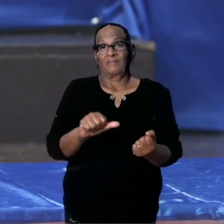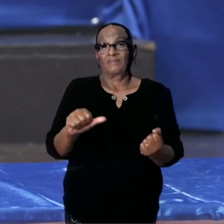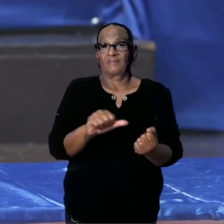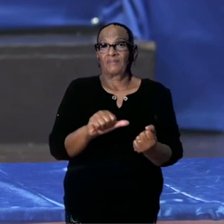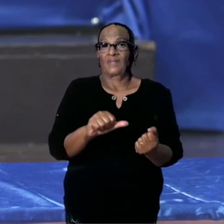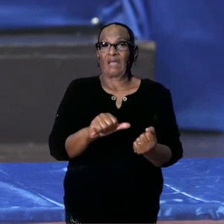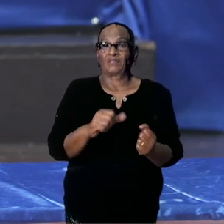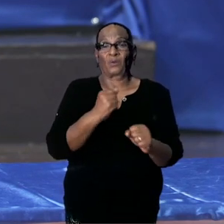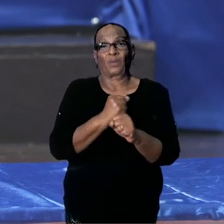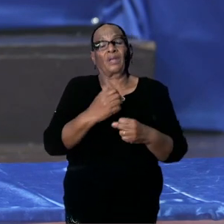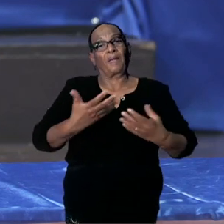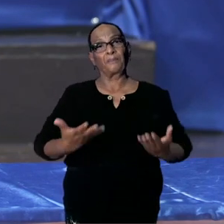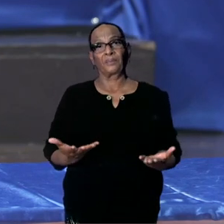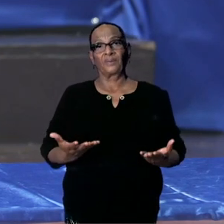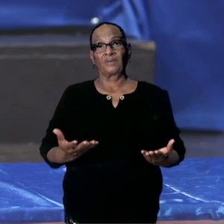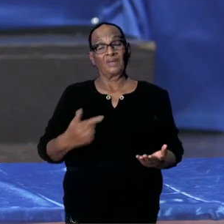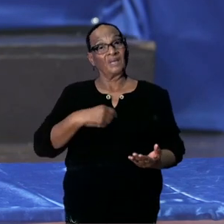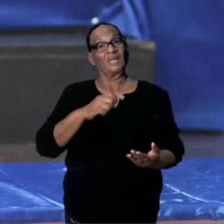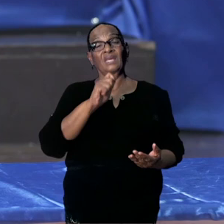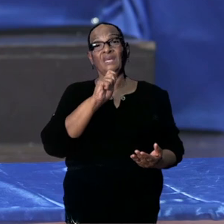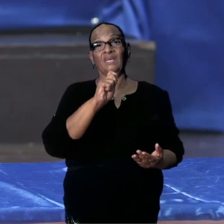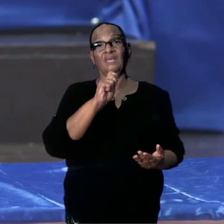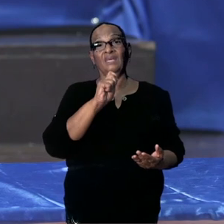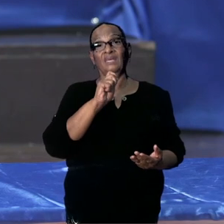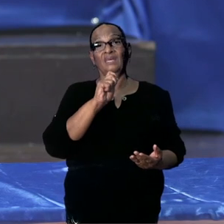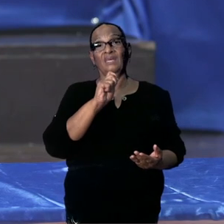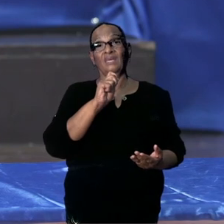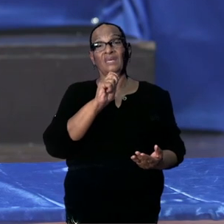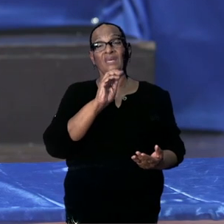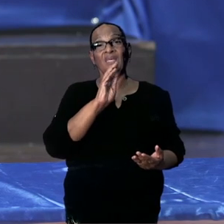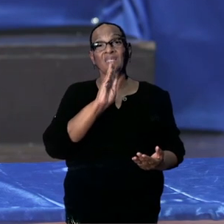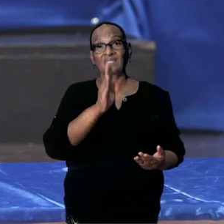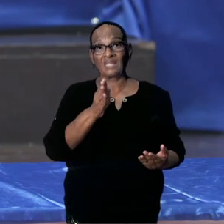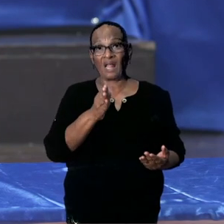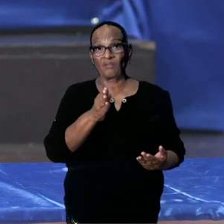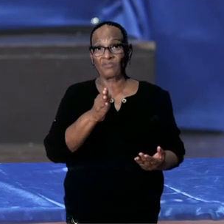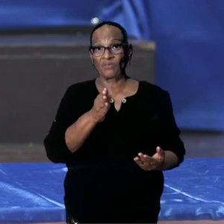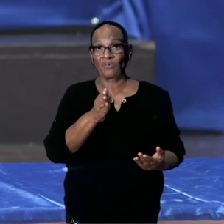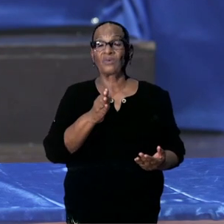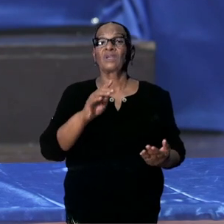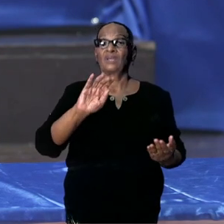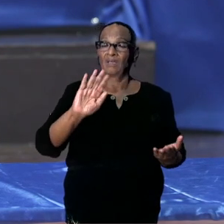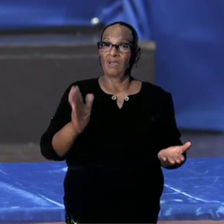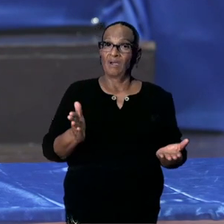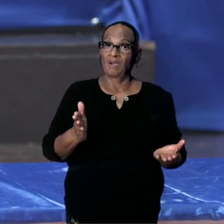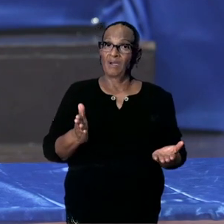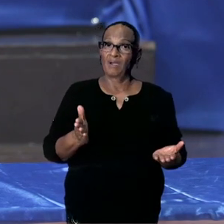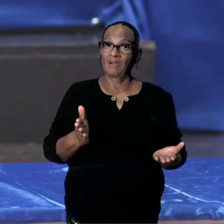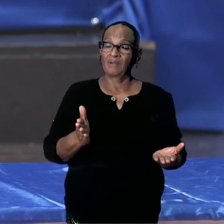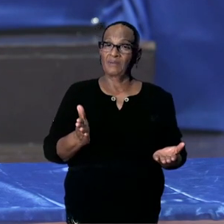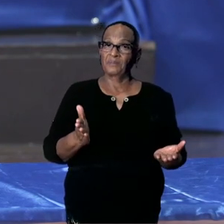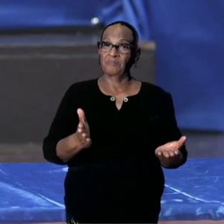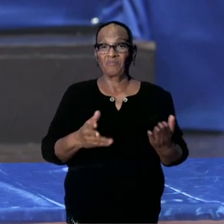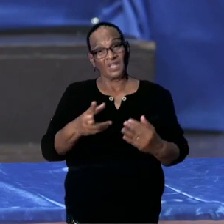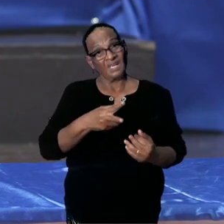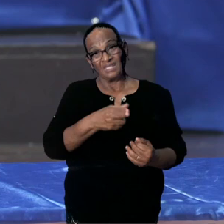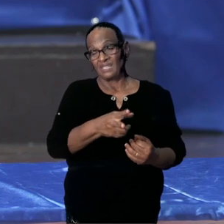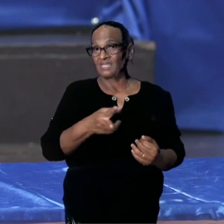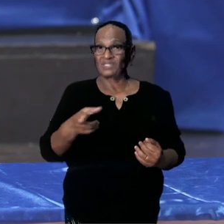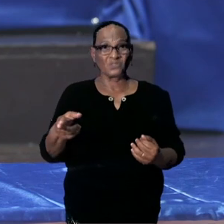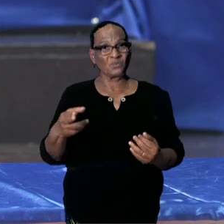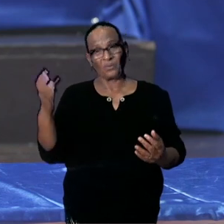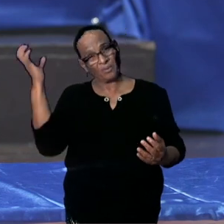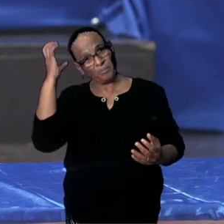ik stel voor dat we continueren. En vraag de technische diensten om de storing op